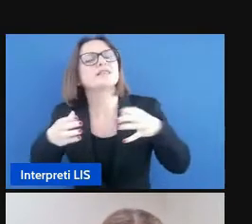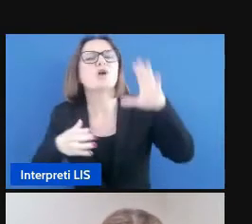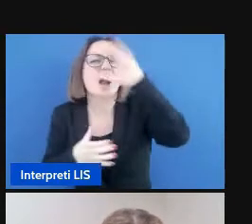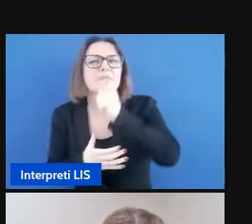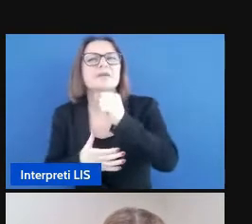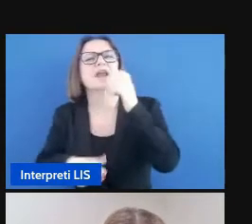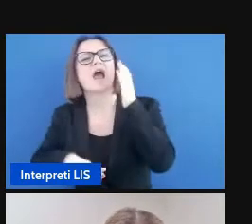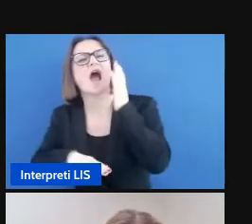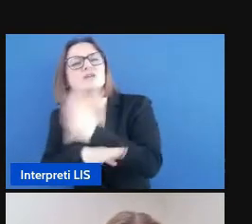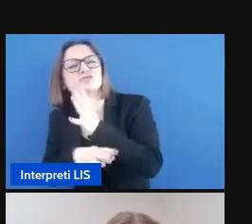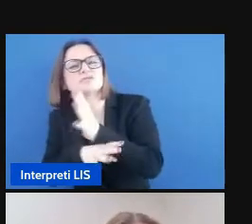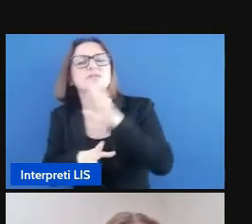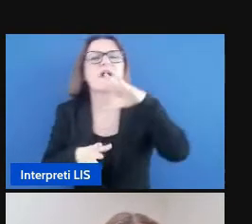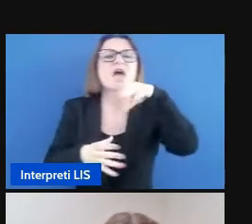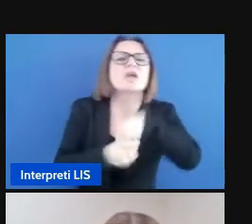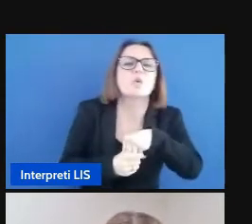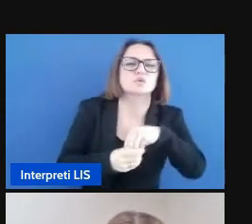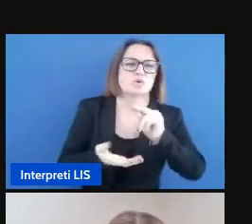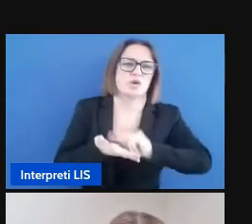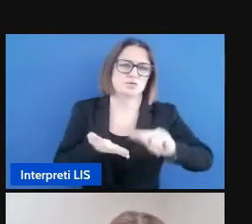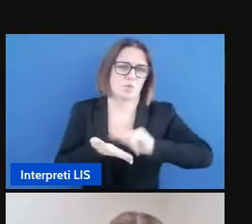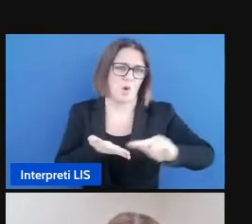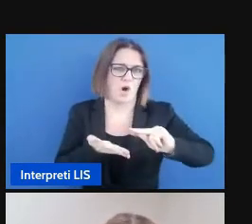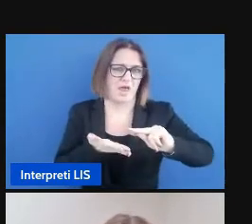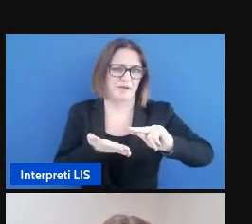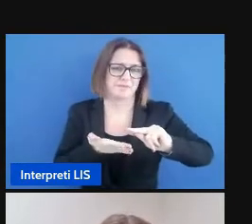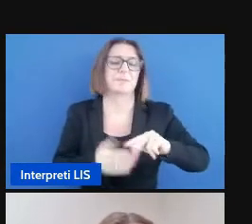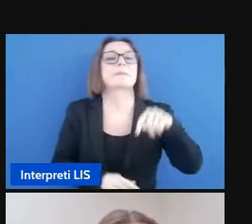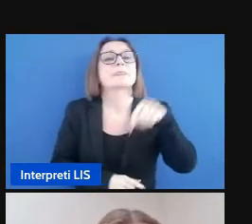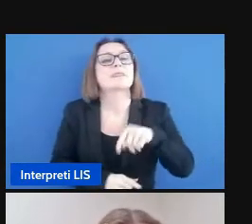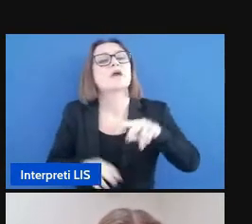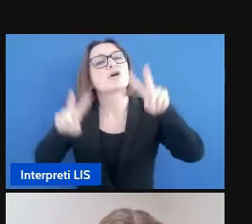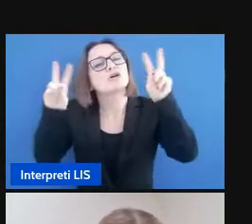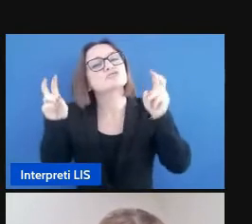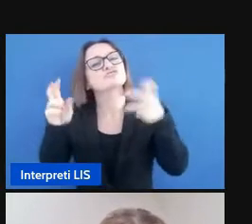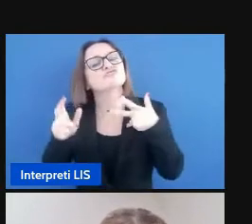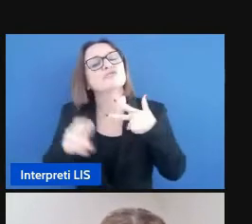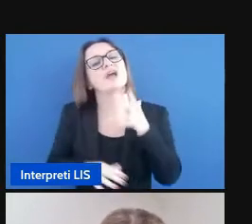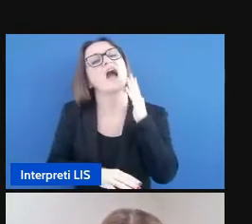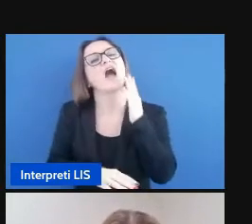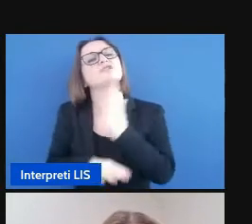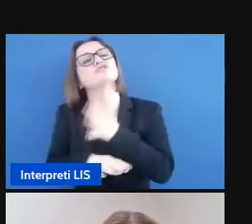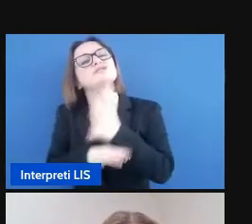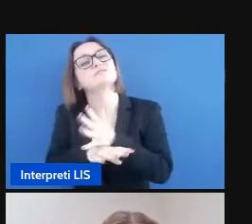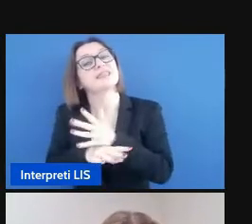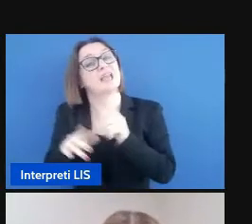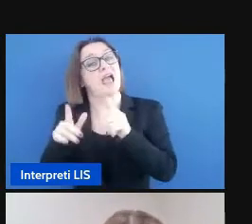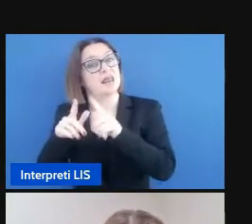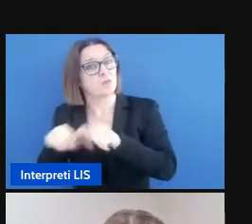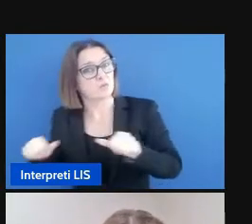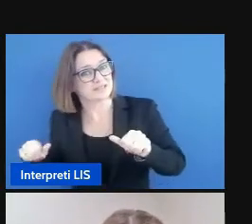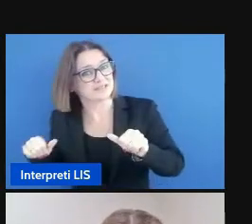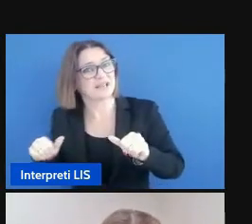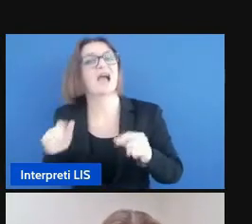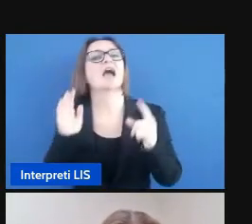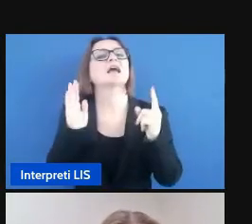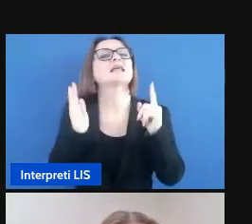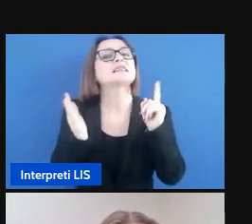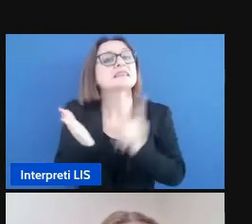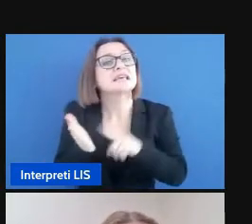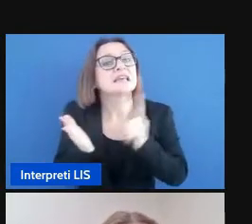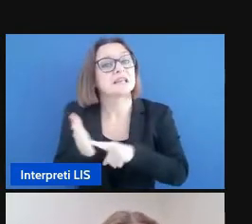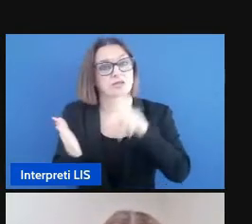scolastica oggi parleremo quindi di accessibilità di linguistica di diritto alla lettura